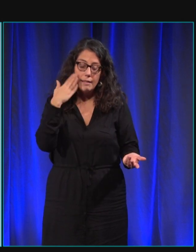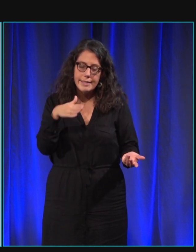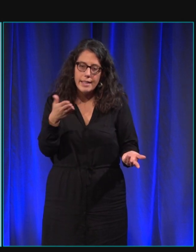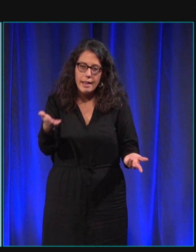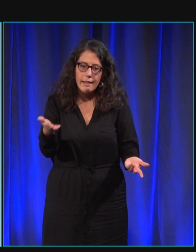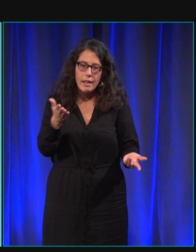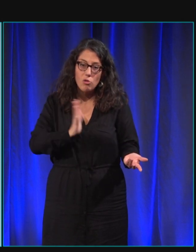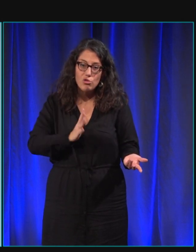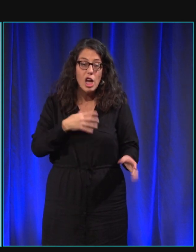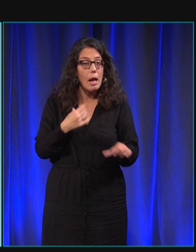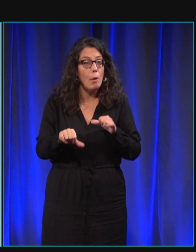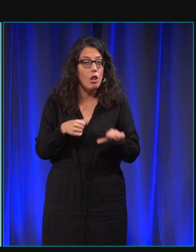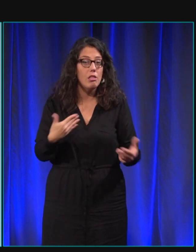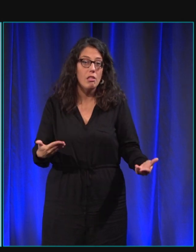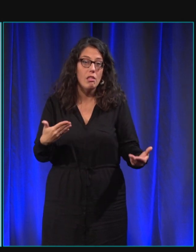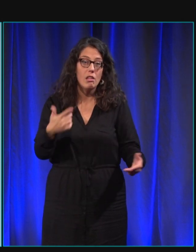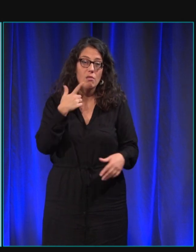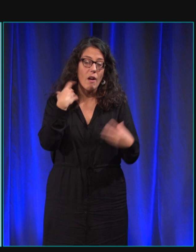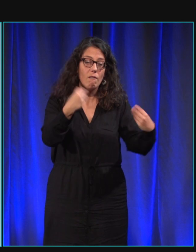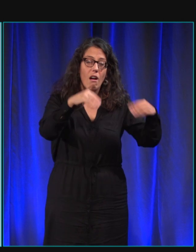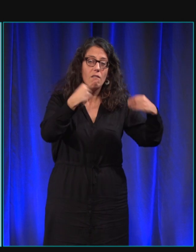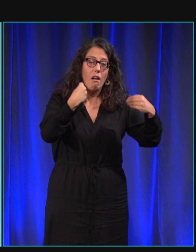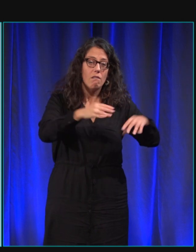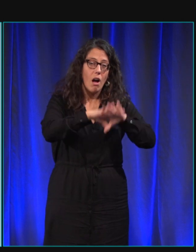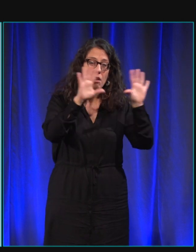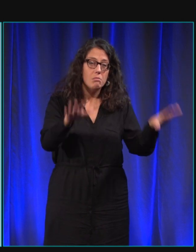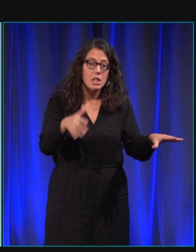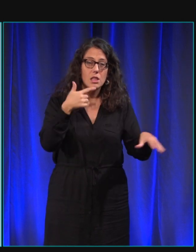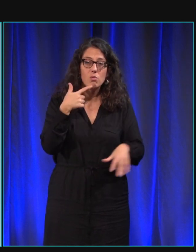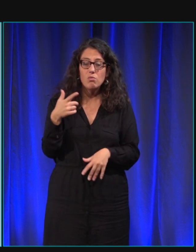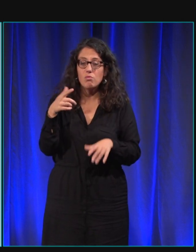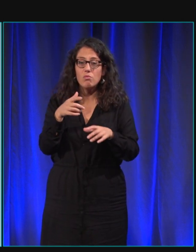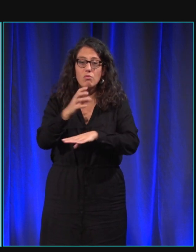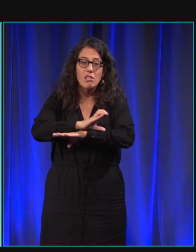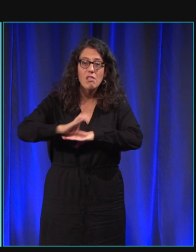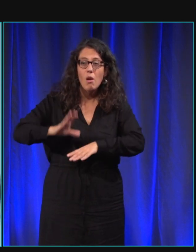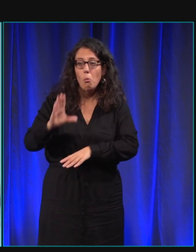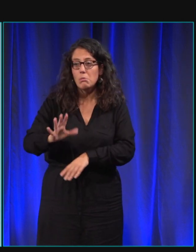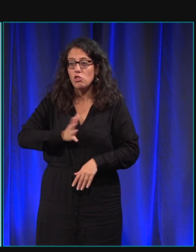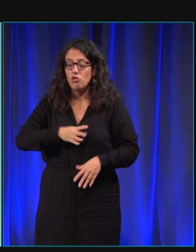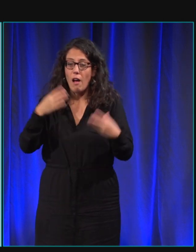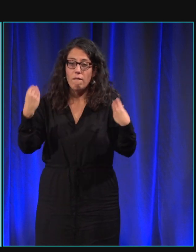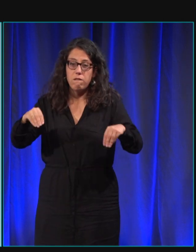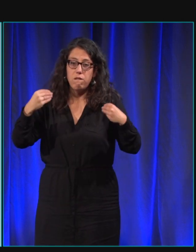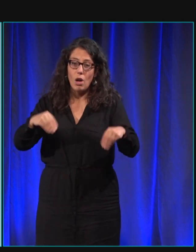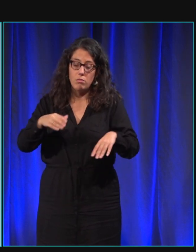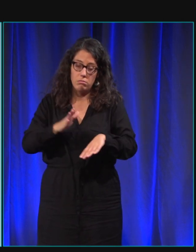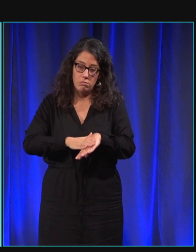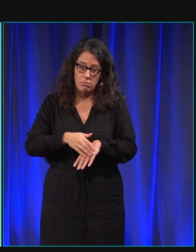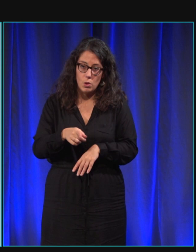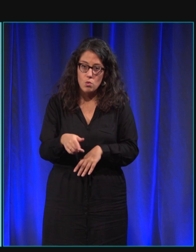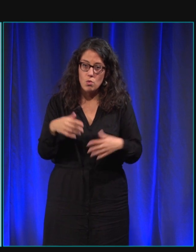est à la mode qui est vendu dans les animaleries qui est vendu lors de foires aux chiens etc et qui a beaucoup de problèmes